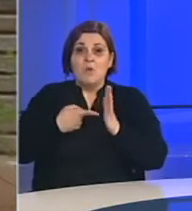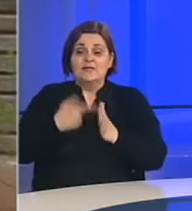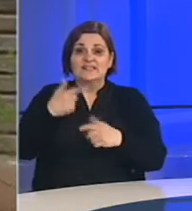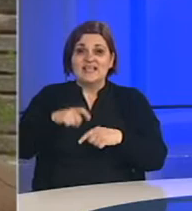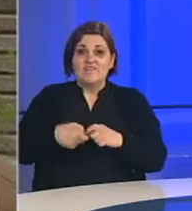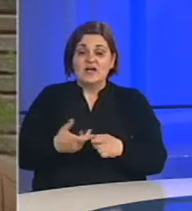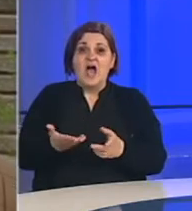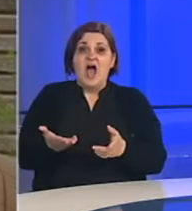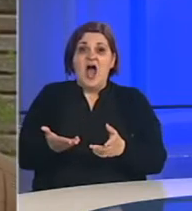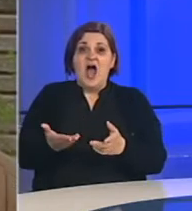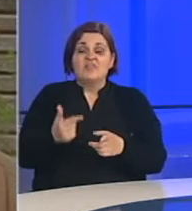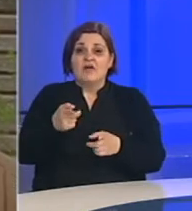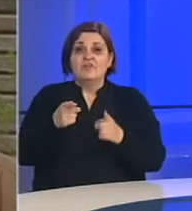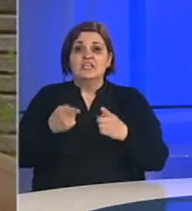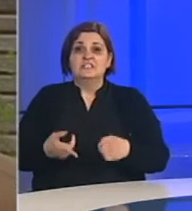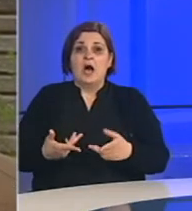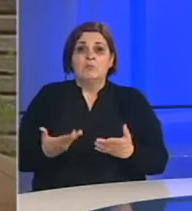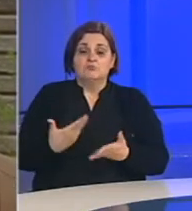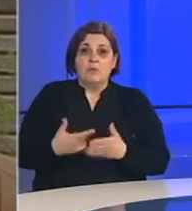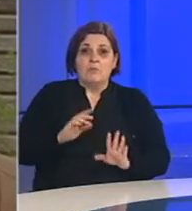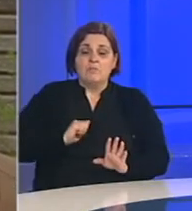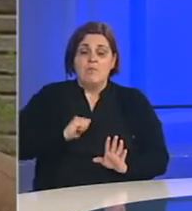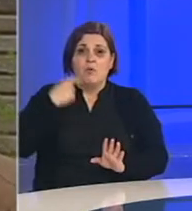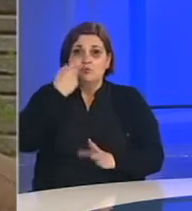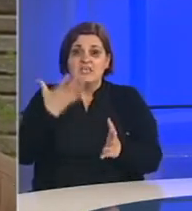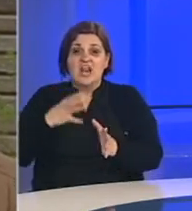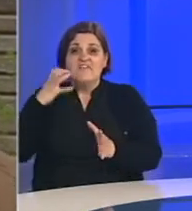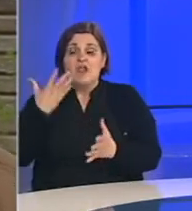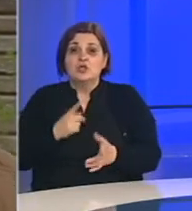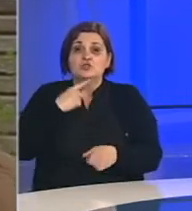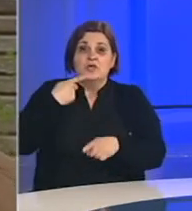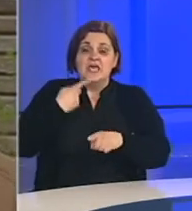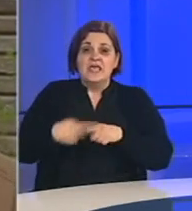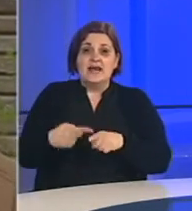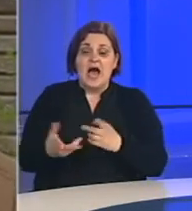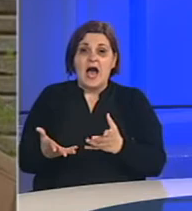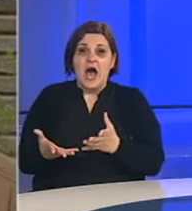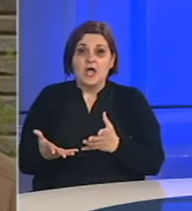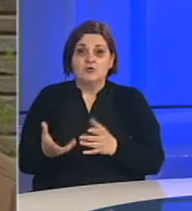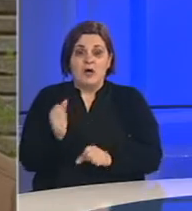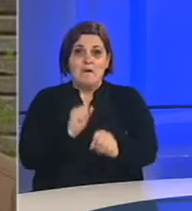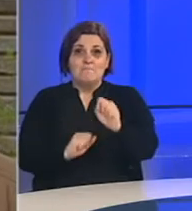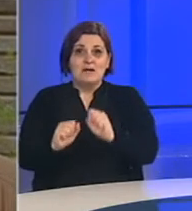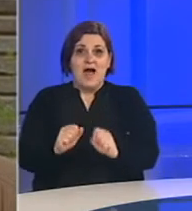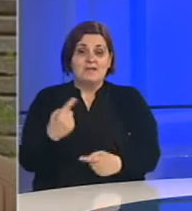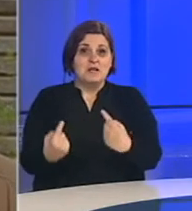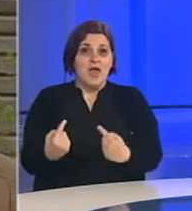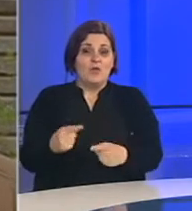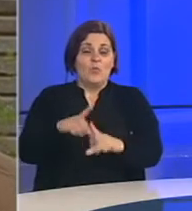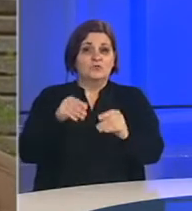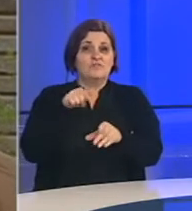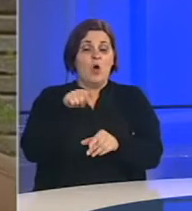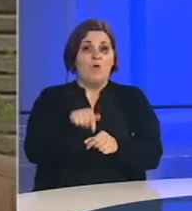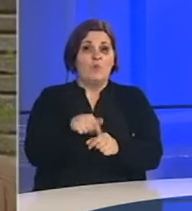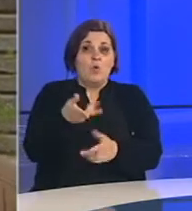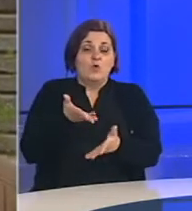jedna stvara, to je da mi sada opravdano sumljamo da li vlada iz kojih razloga štiti nekoga u svemu tome,